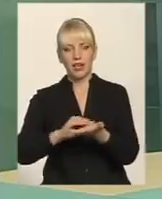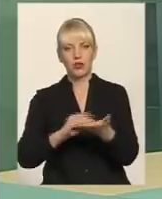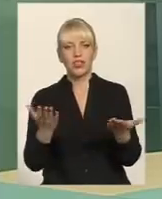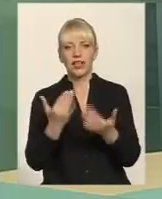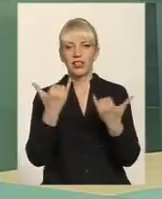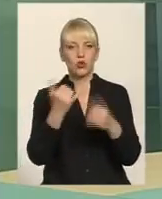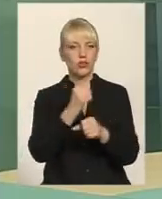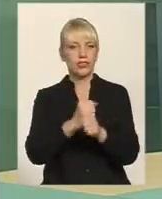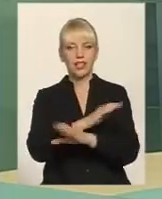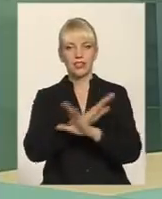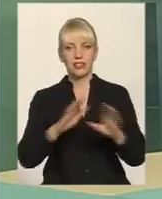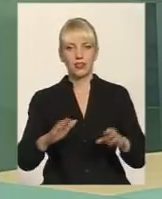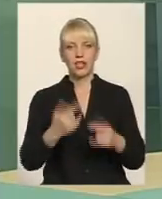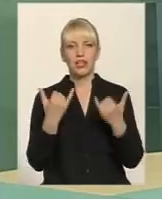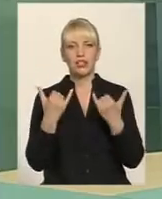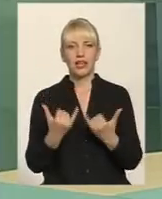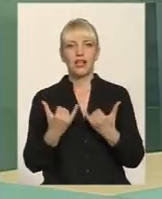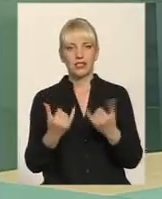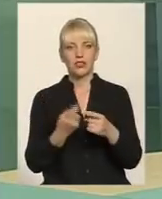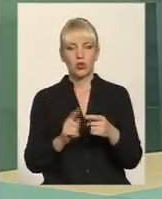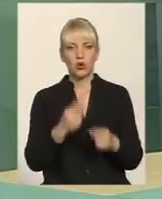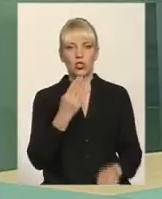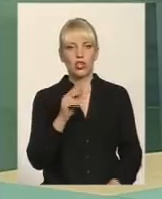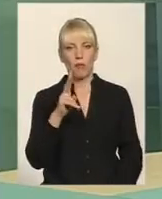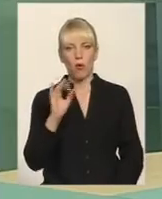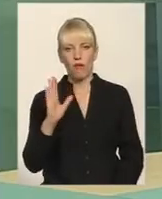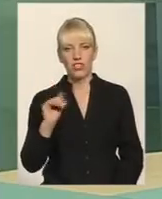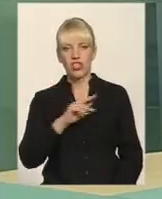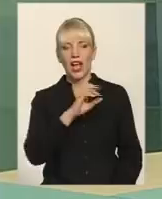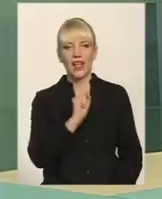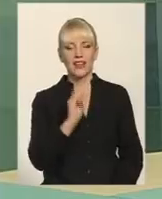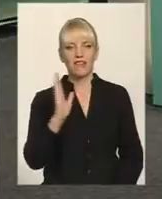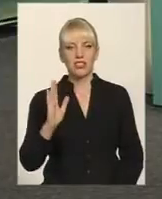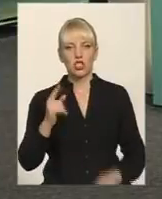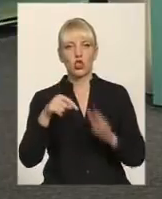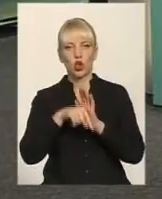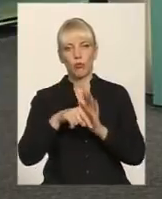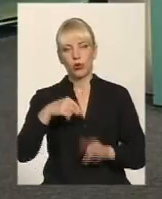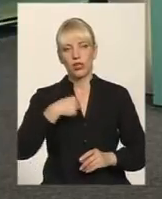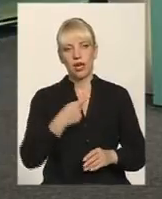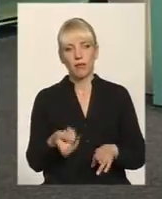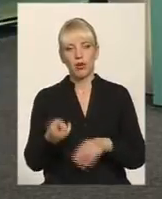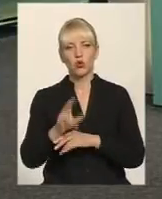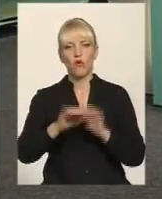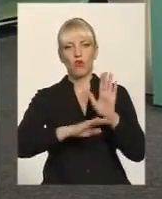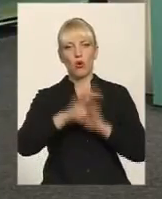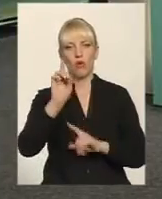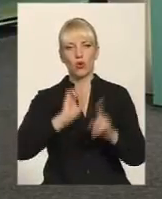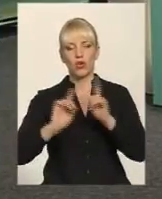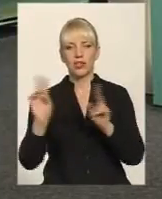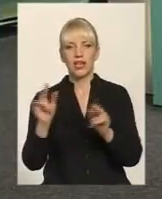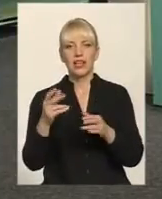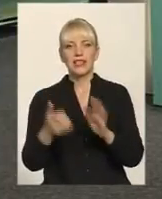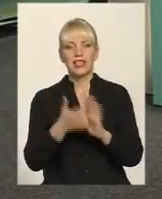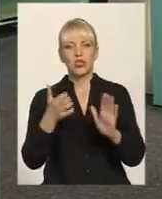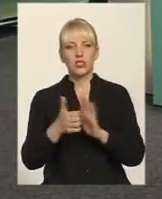діють. Для цього Шенькович Андрій Васильович, тобто я, прийшов у Верховну Раду. Тому що недостатньо ремонтувати садочки і